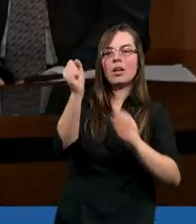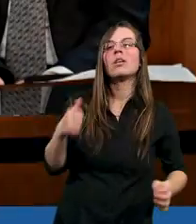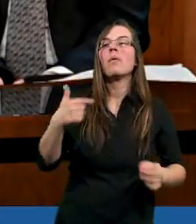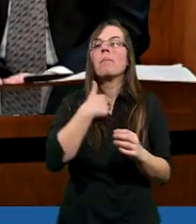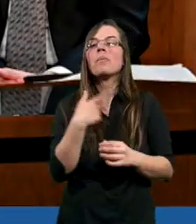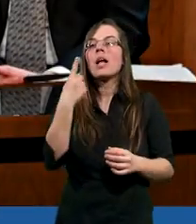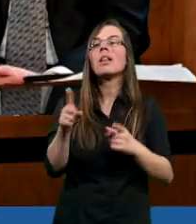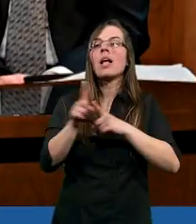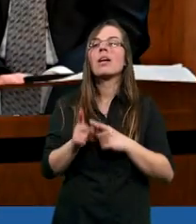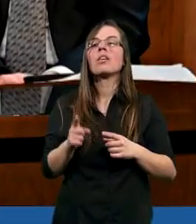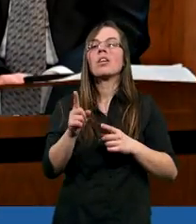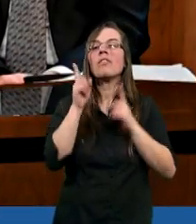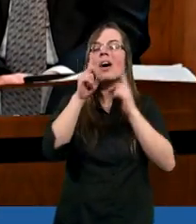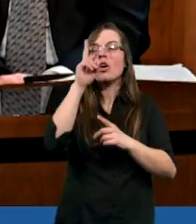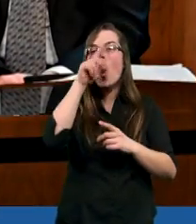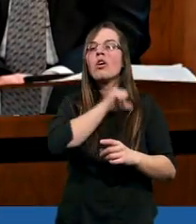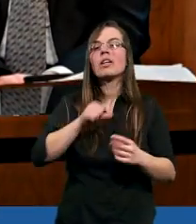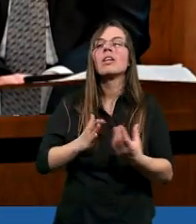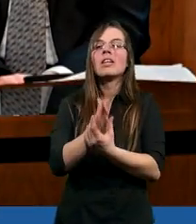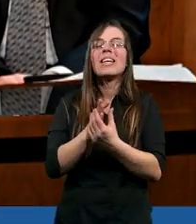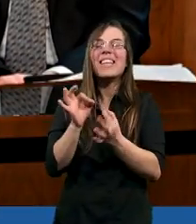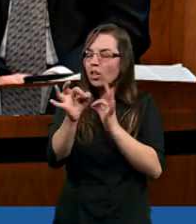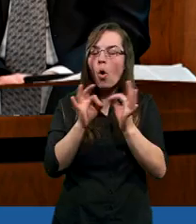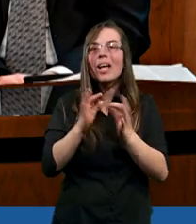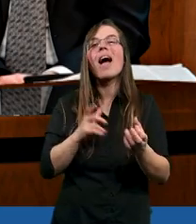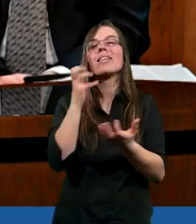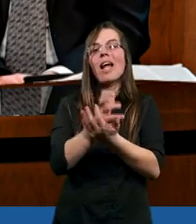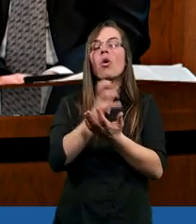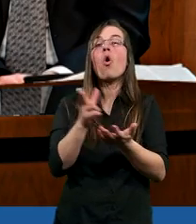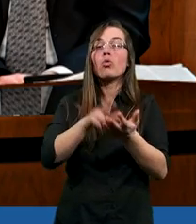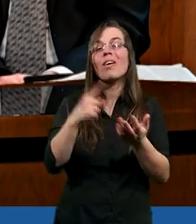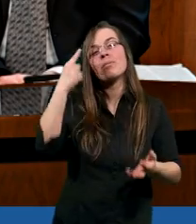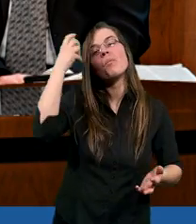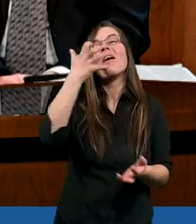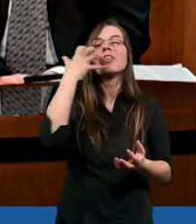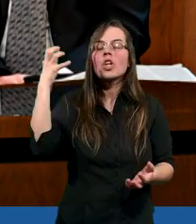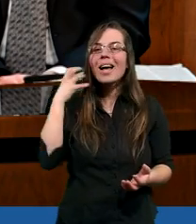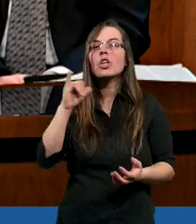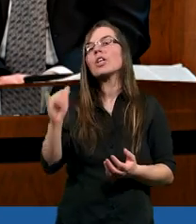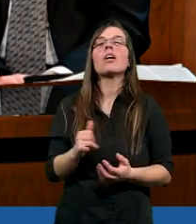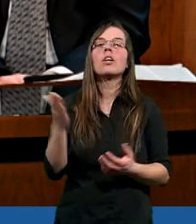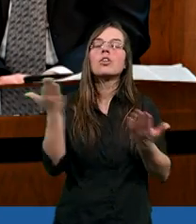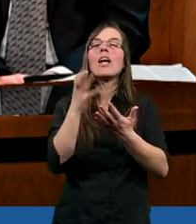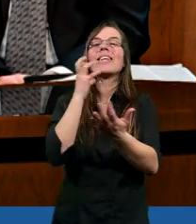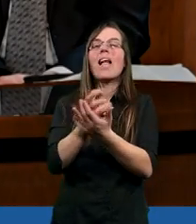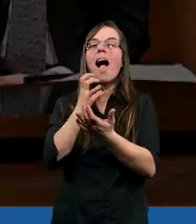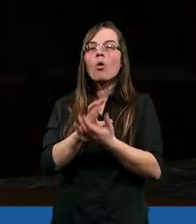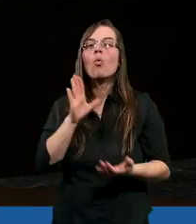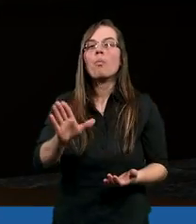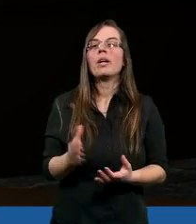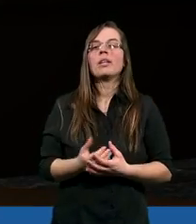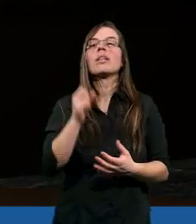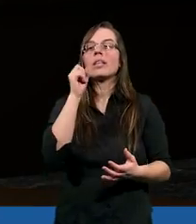Dla mnie to się zawsze kojarzy z historią Jakuba, o której już wspominałam wcześniej, gdzie Jakub